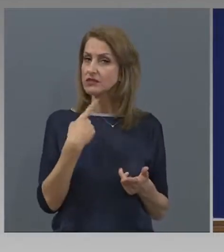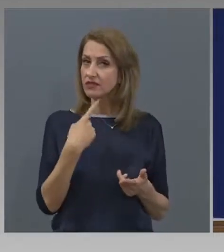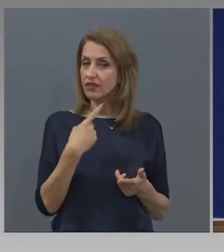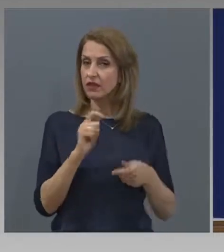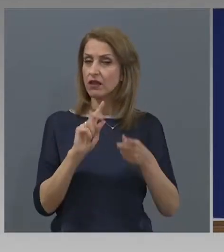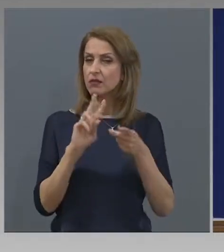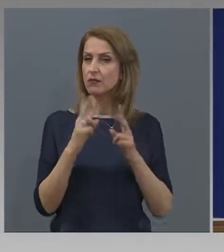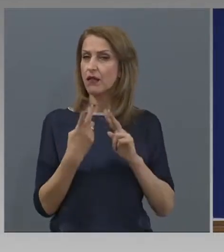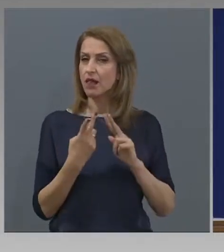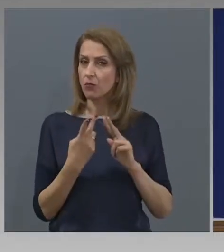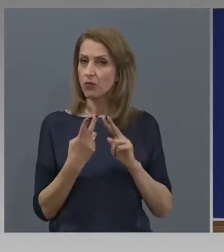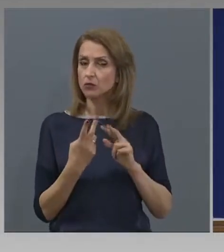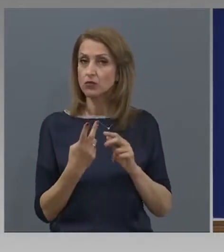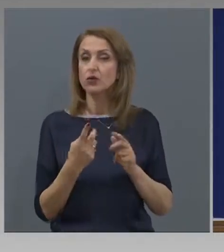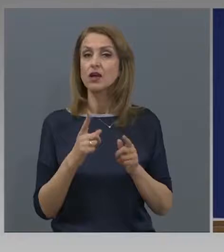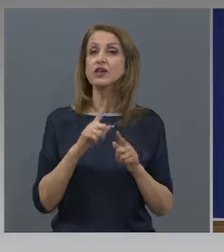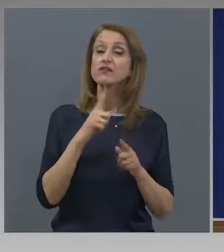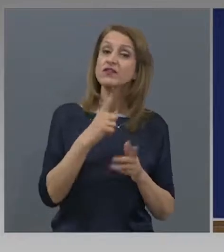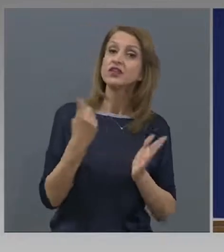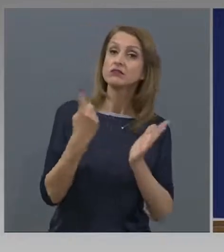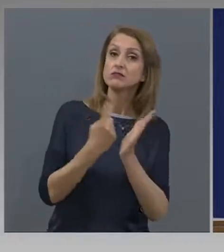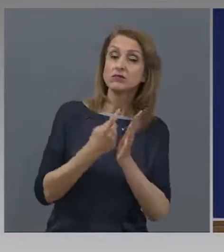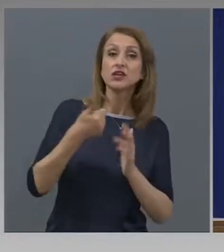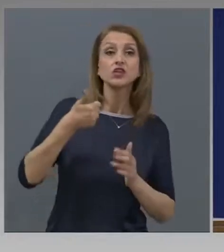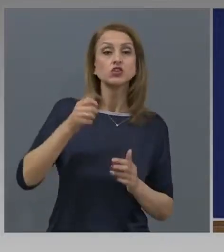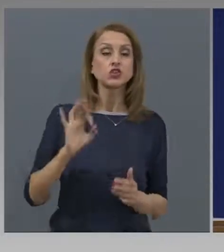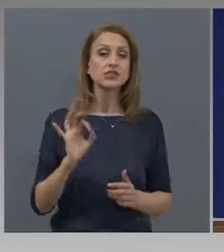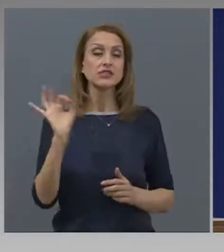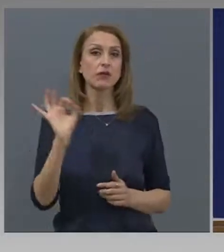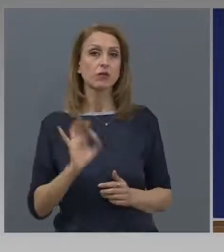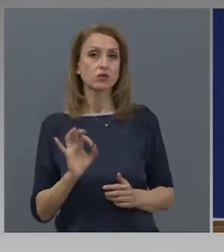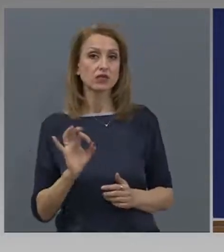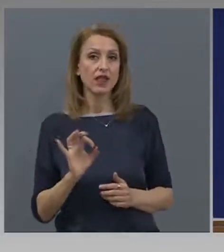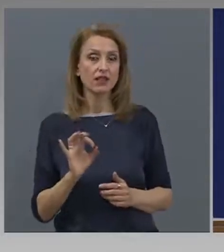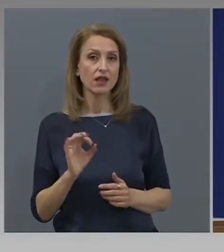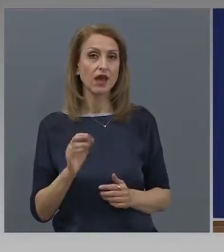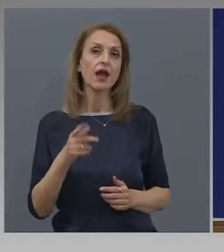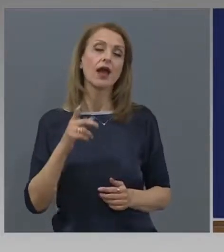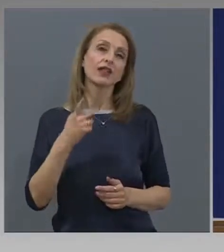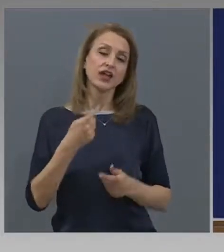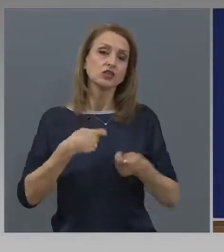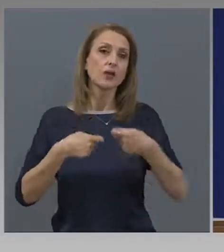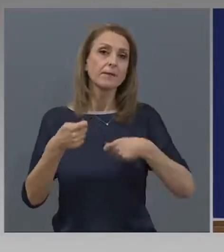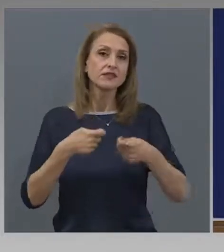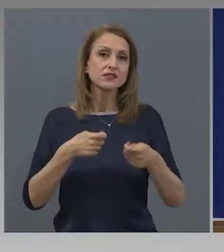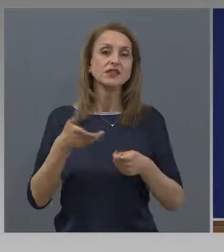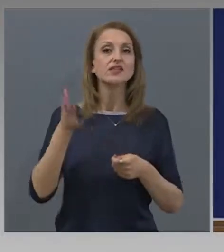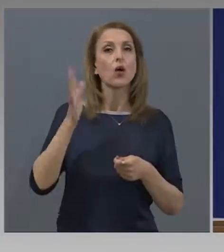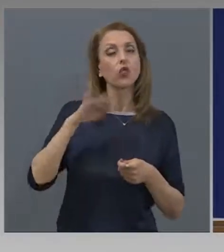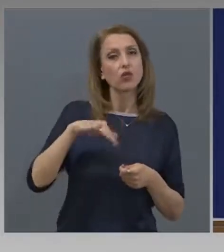регламентирате да бъде 60%, т.е. бизнеса отново ще трябва да дължи.